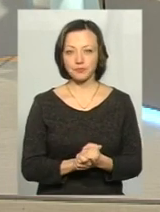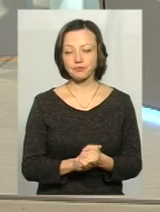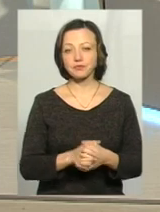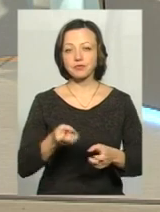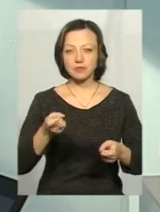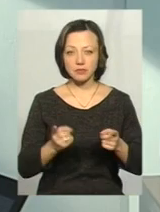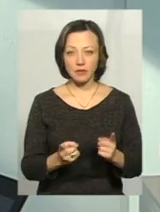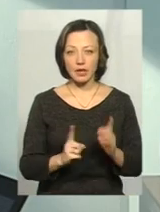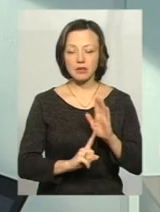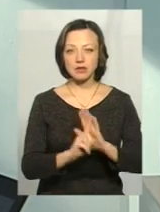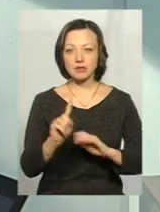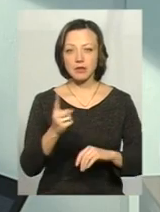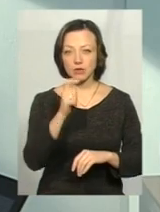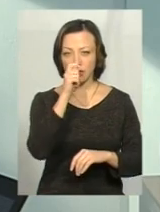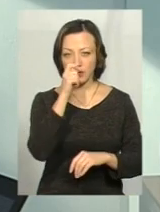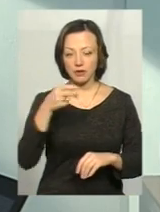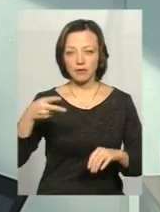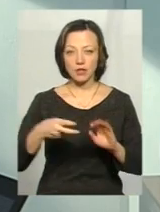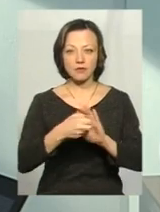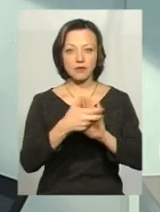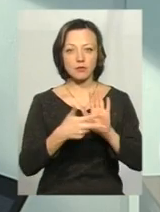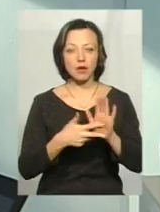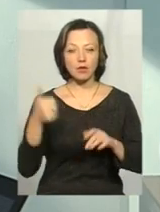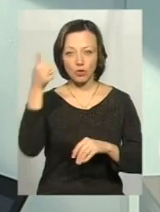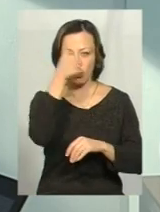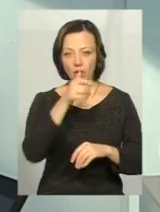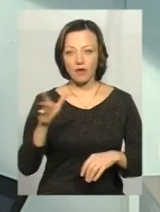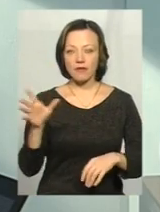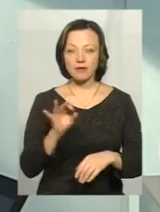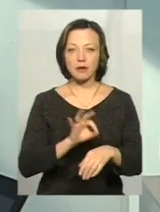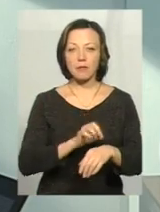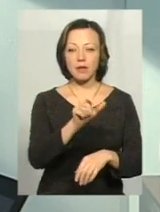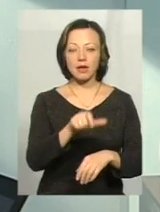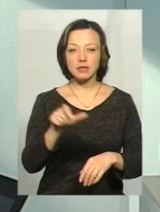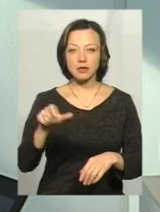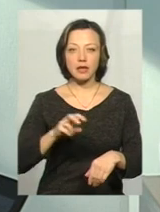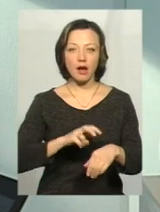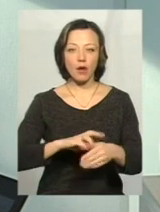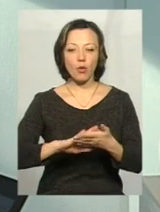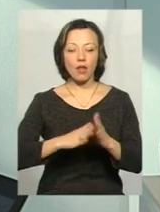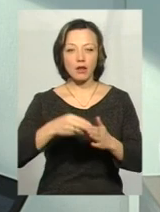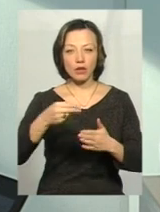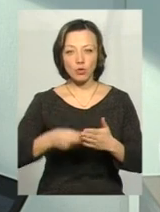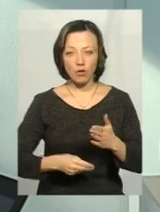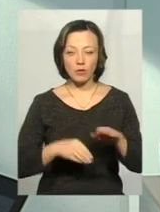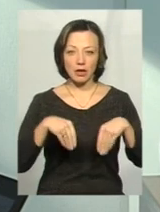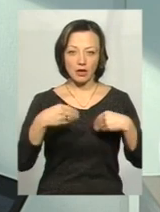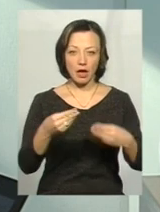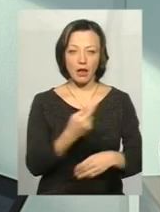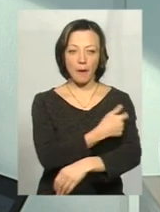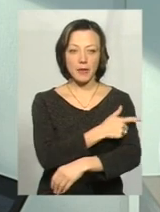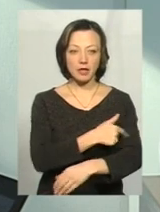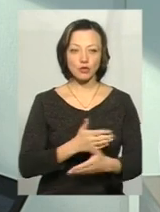дійсно. Ми з 1 квітня 2018 року всі, як пацієнти, маємо з лікарями укладати договір про надання медичних послуг.